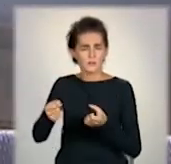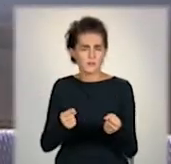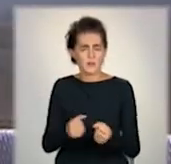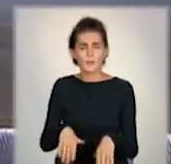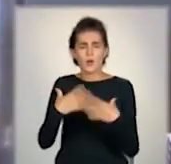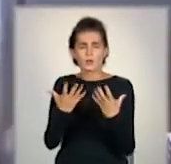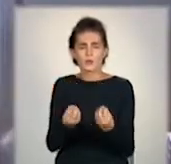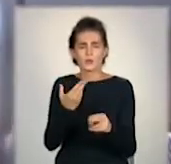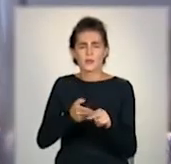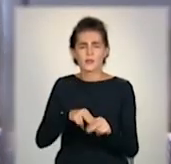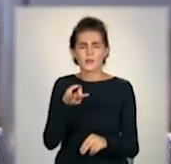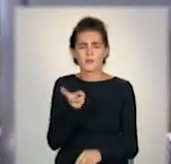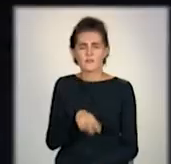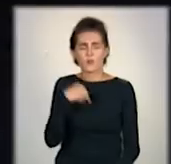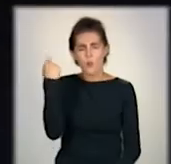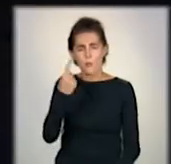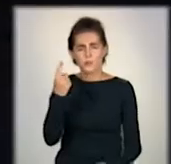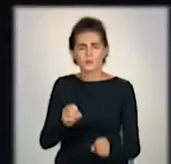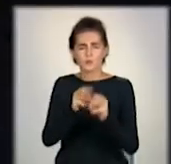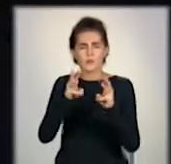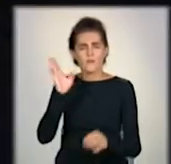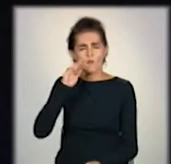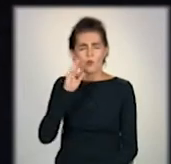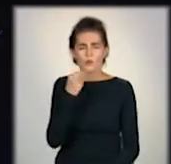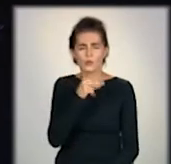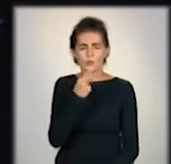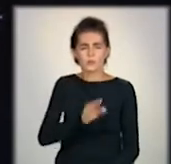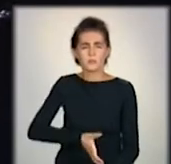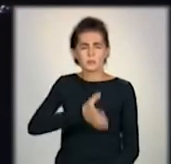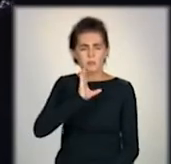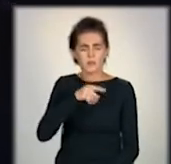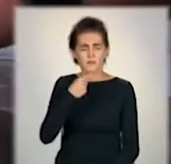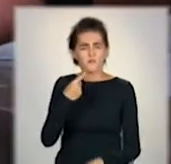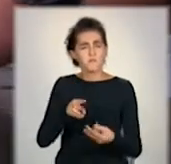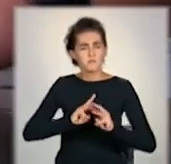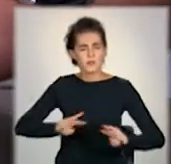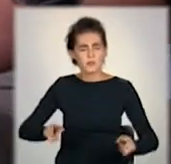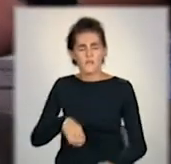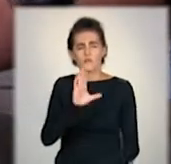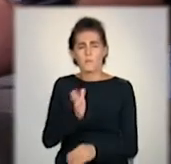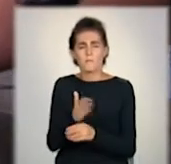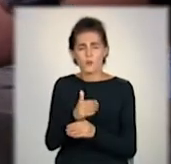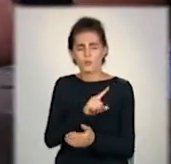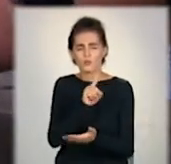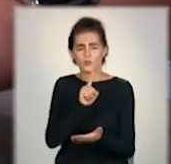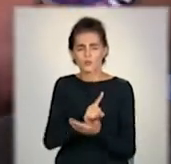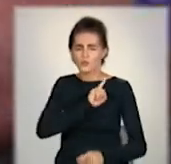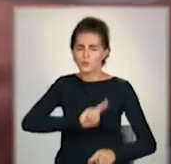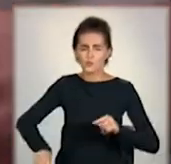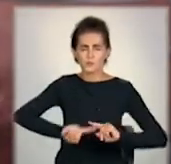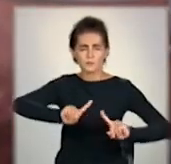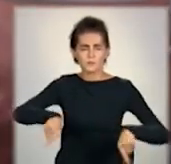Також жителям двох областей забезпечать доступ до якісної питної води, додав міністр, наголосив, у Маріуполі повинні прискорити